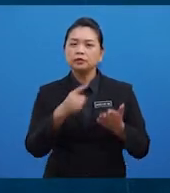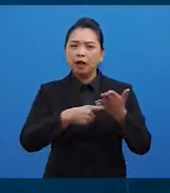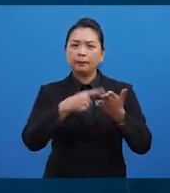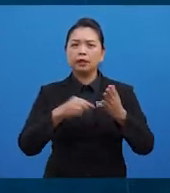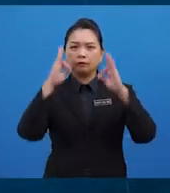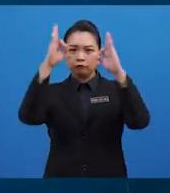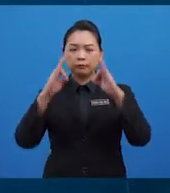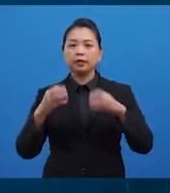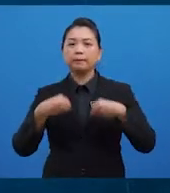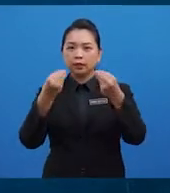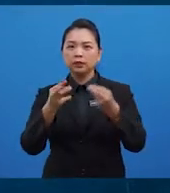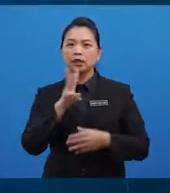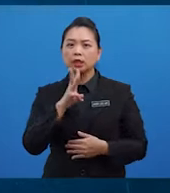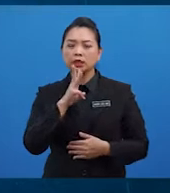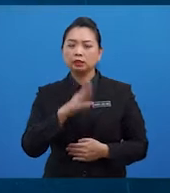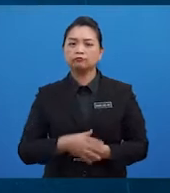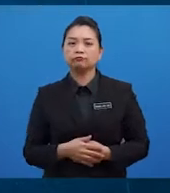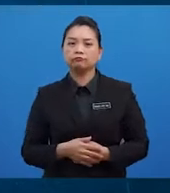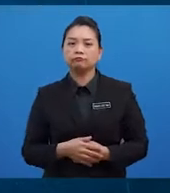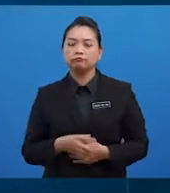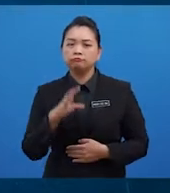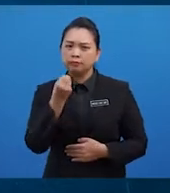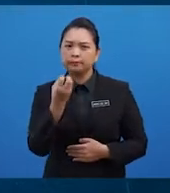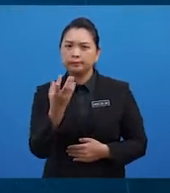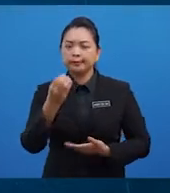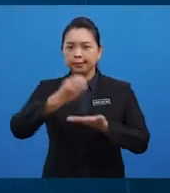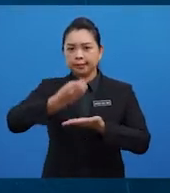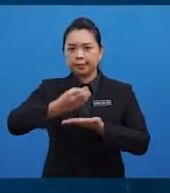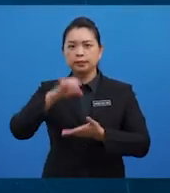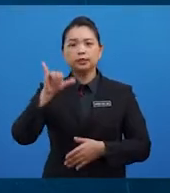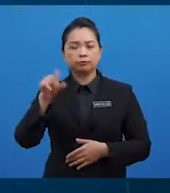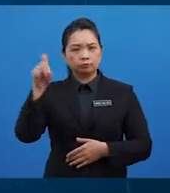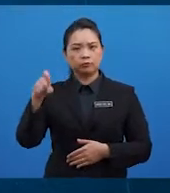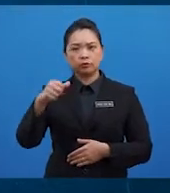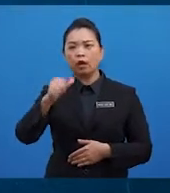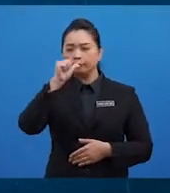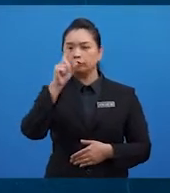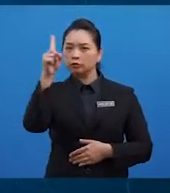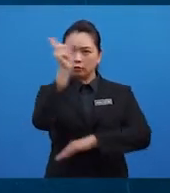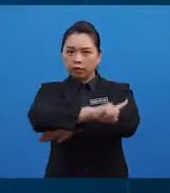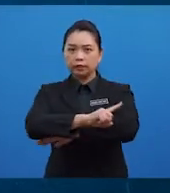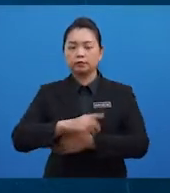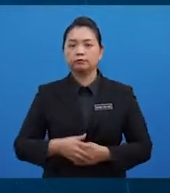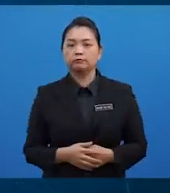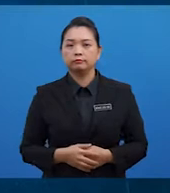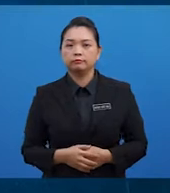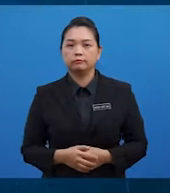apakah formula bagi air dan berapa gelas yang disarankan untuk sehari?